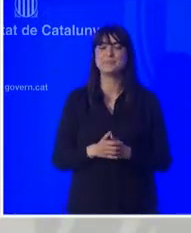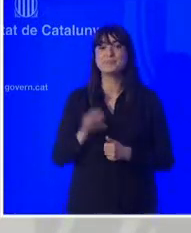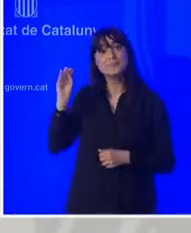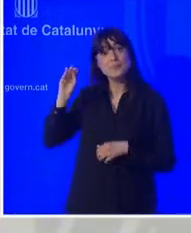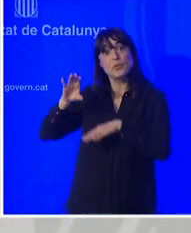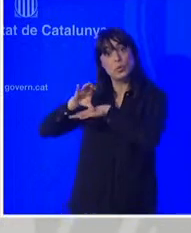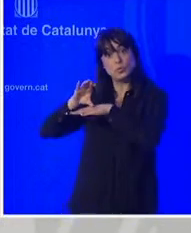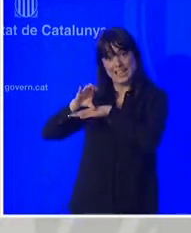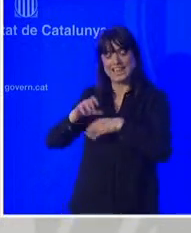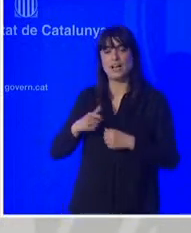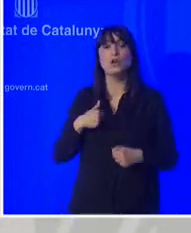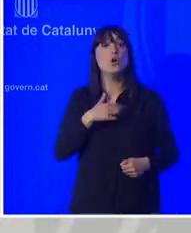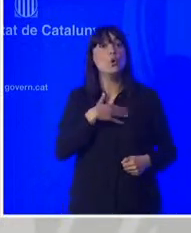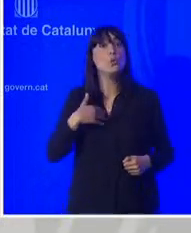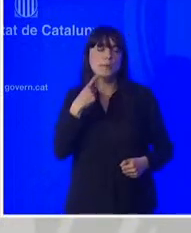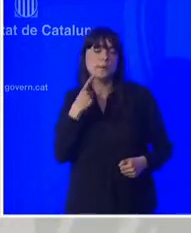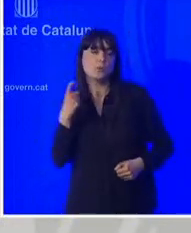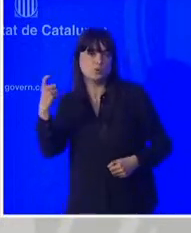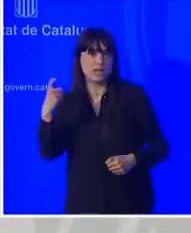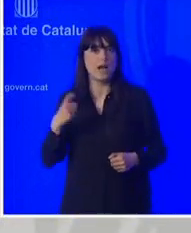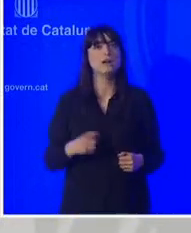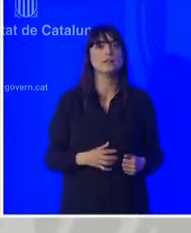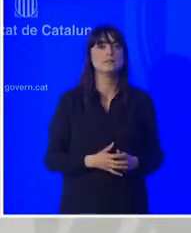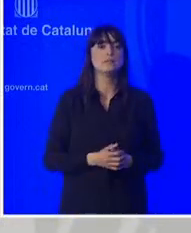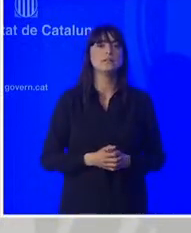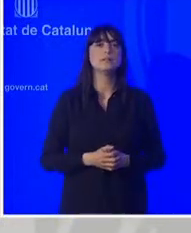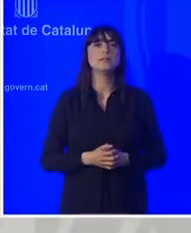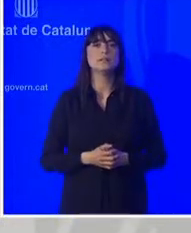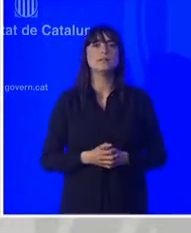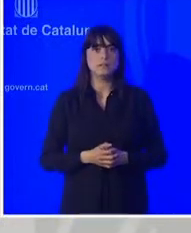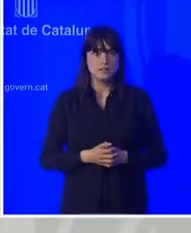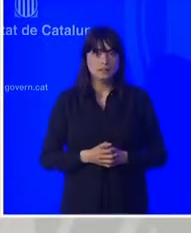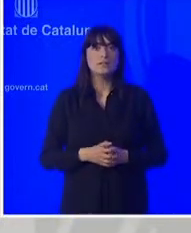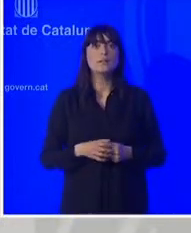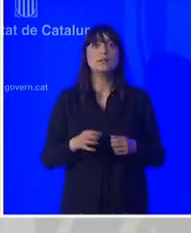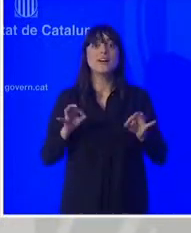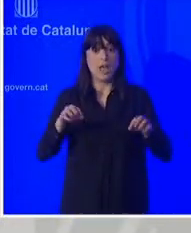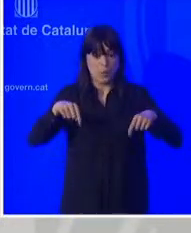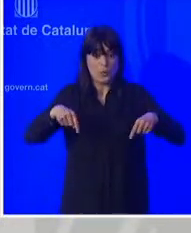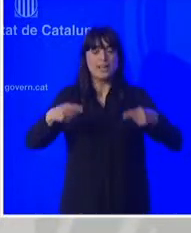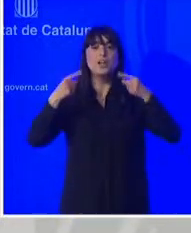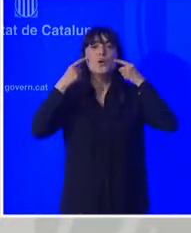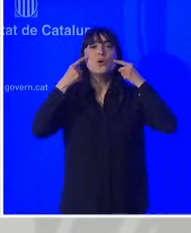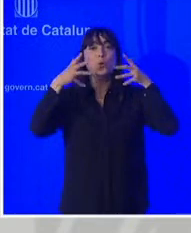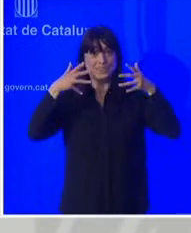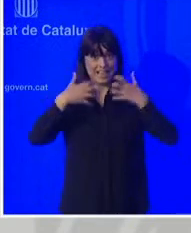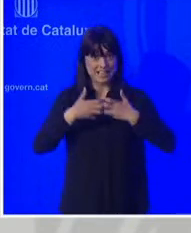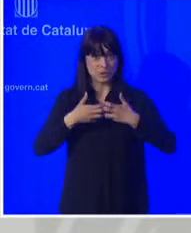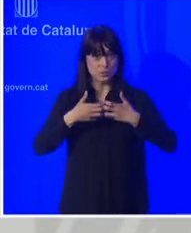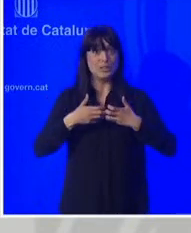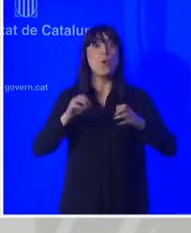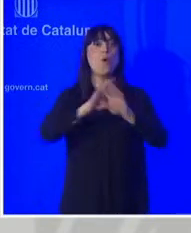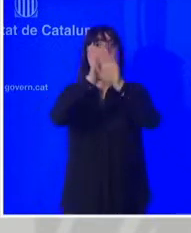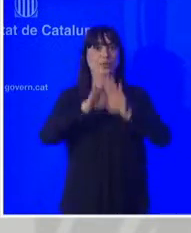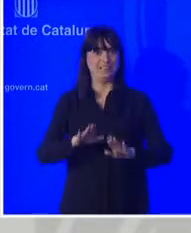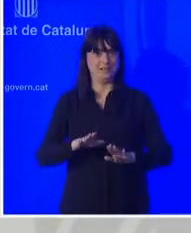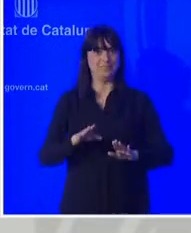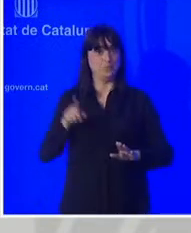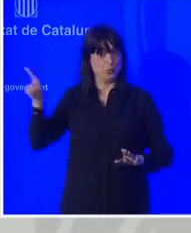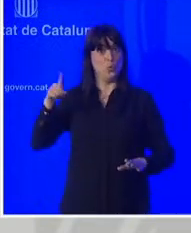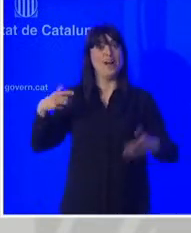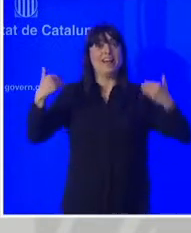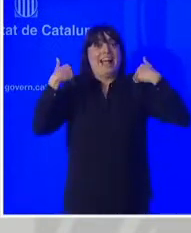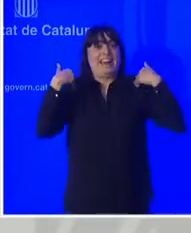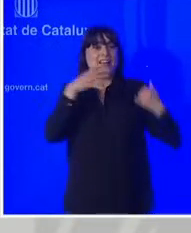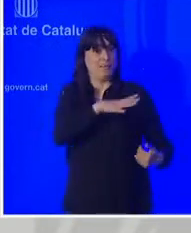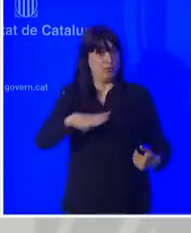jo vull preguntar-li si ha afrontat el Consell Executiu com l'últim en funcions tal i com està avui si algun